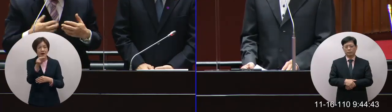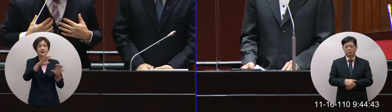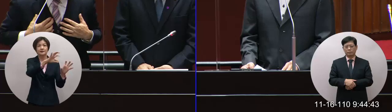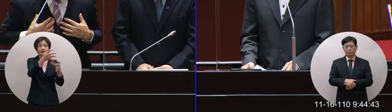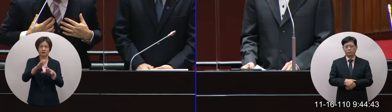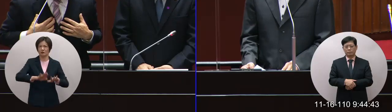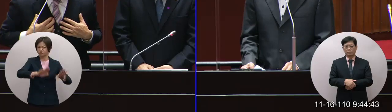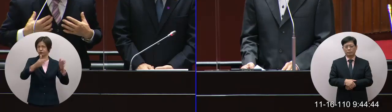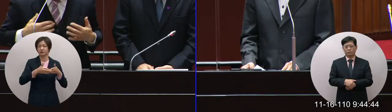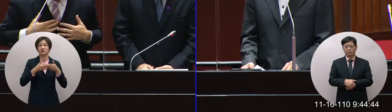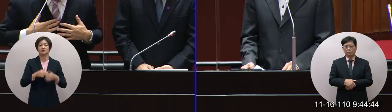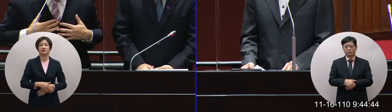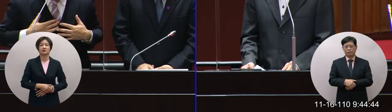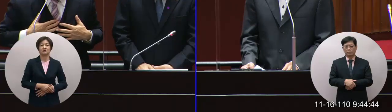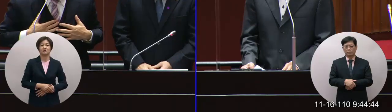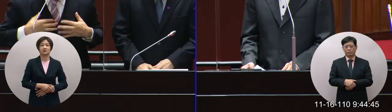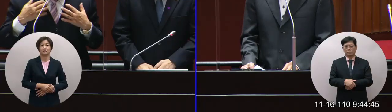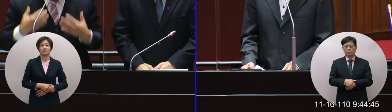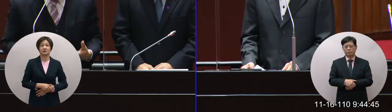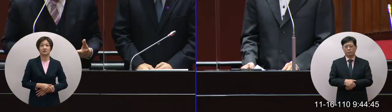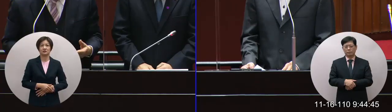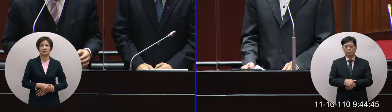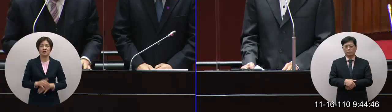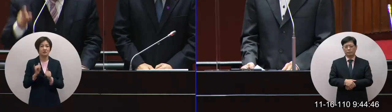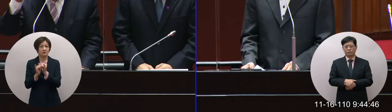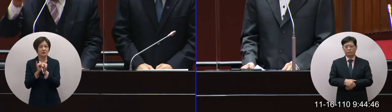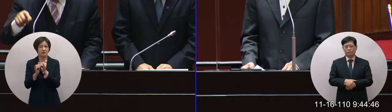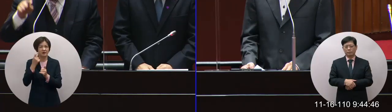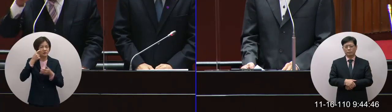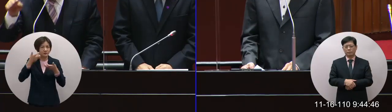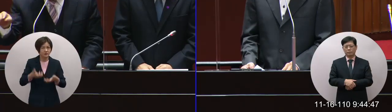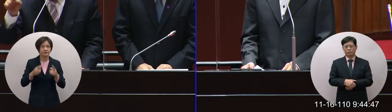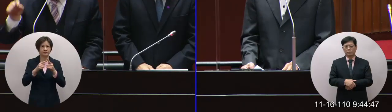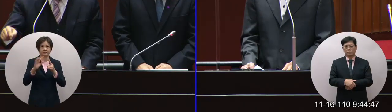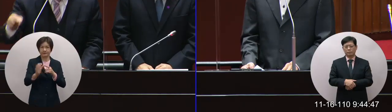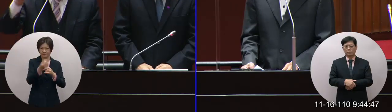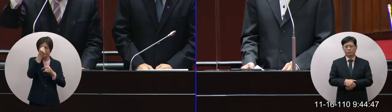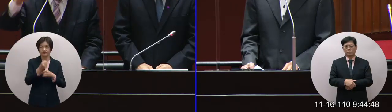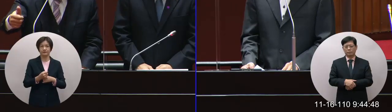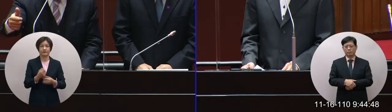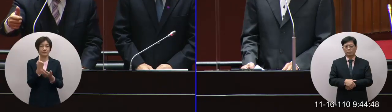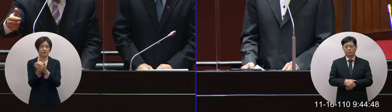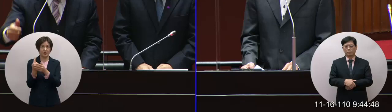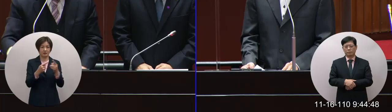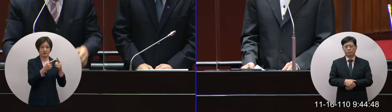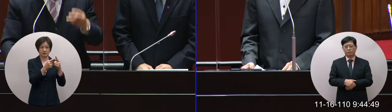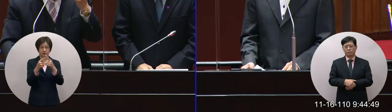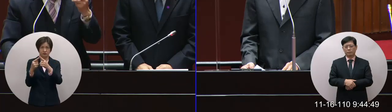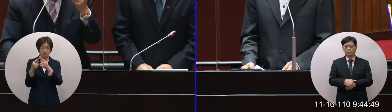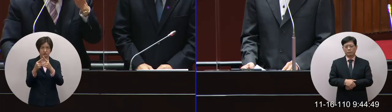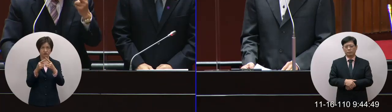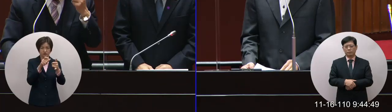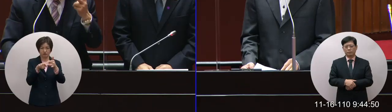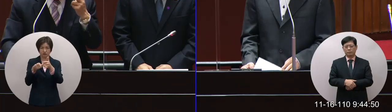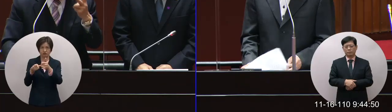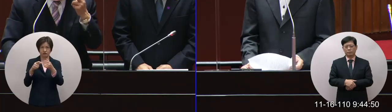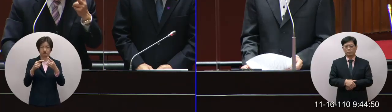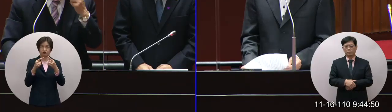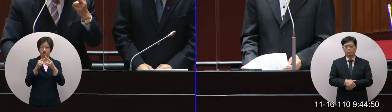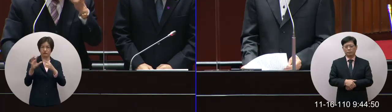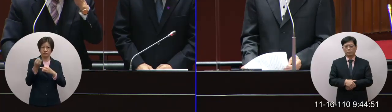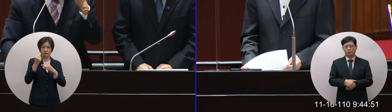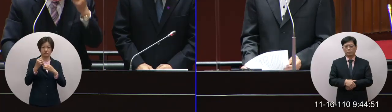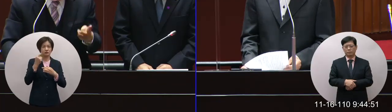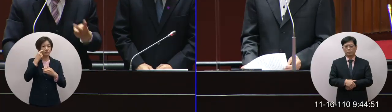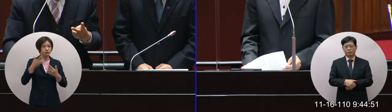的現在大家都越來越重視人權每一個人的人權都應該重視台灣有兩千